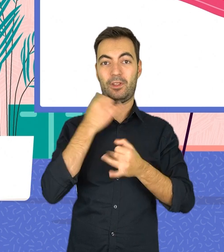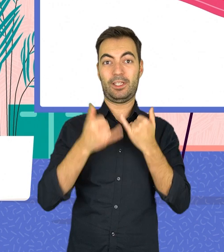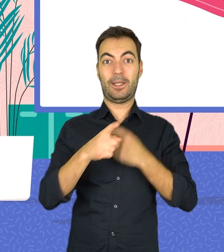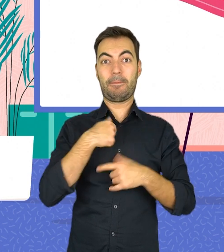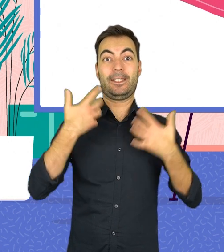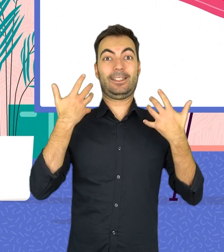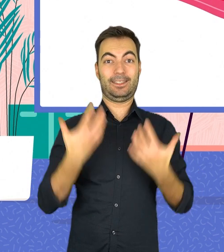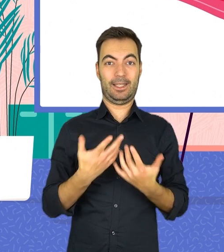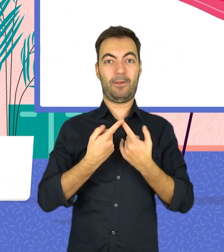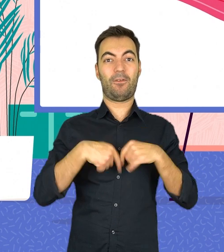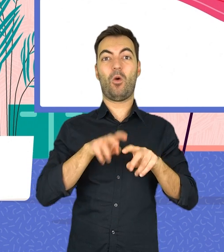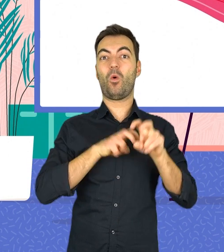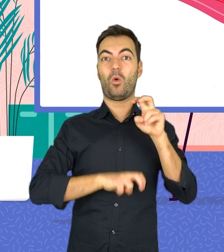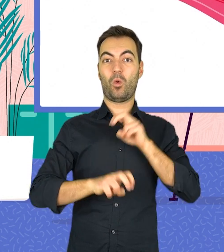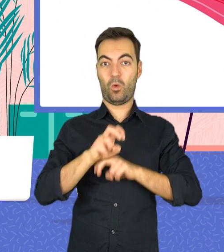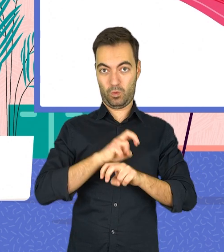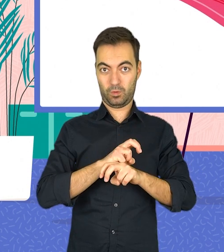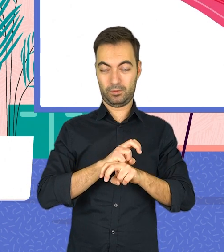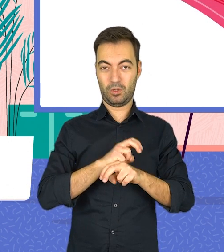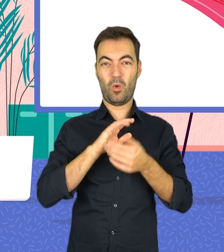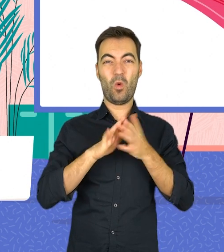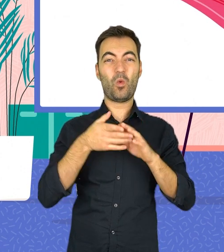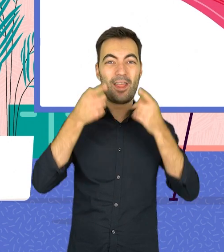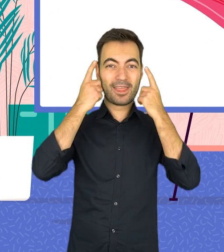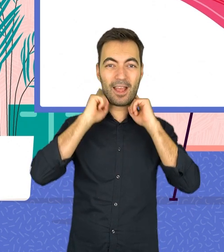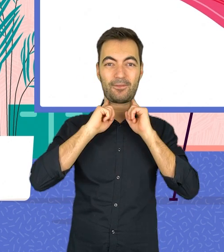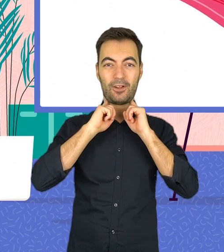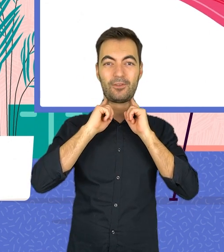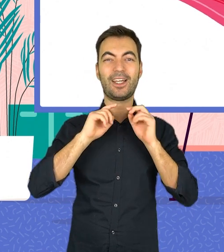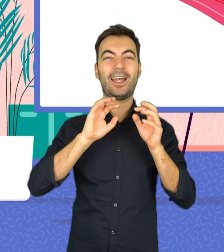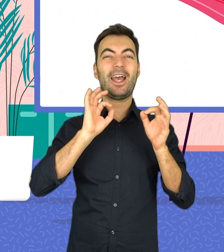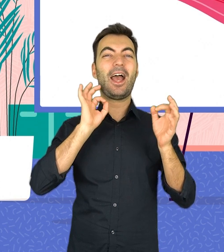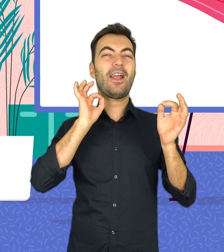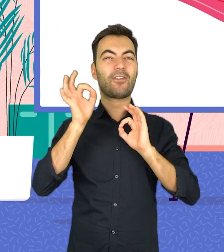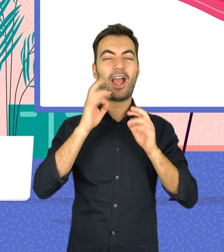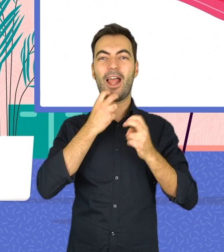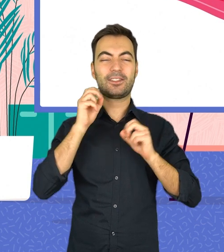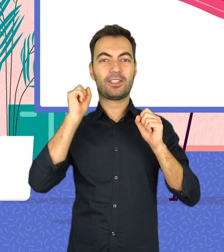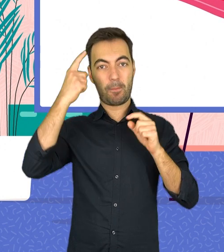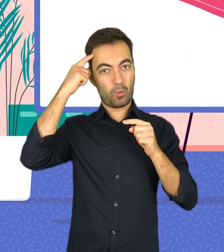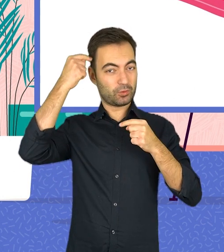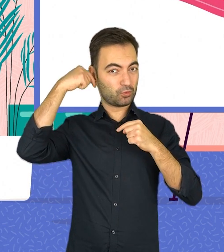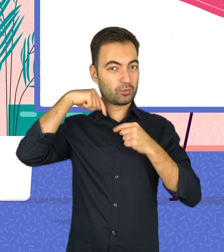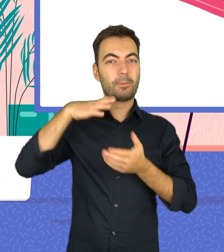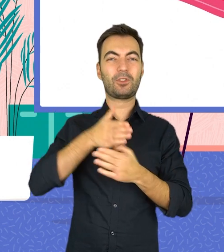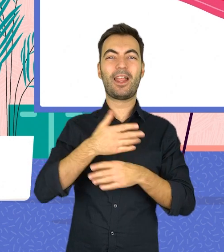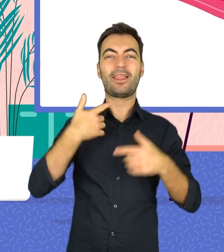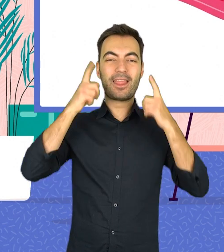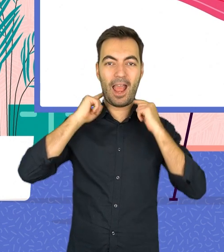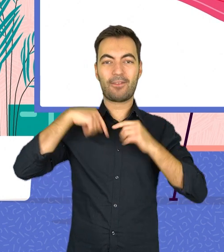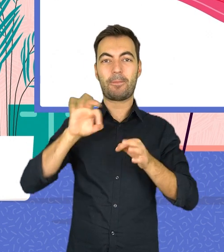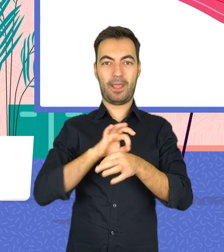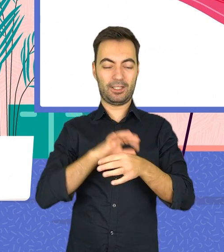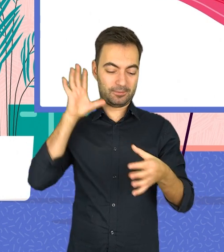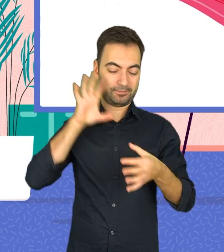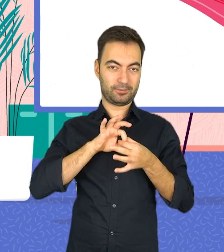że kiedy chcemy wykonać jakiś ruch, nasz układ nerwowy wysyła impulsy elektryczne z mózgu poprzez nerwy